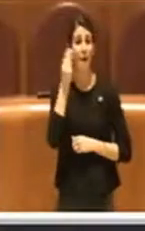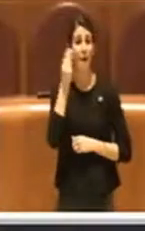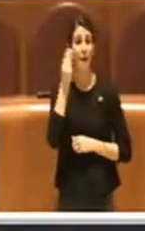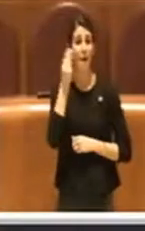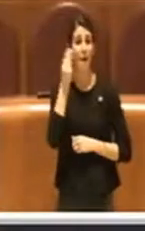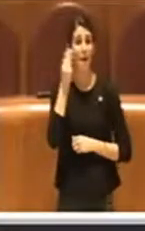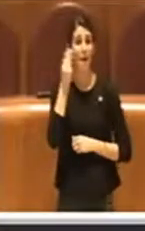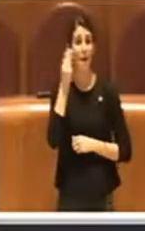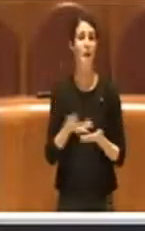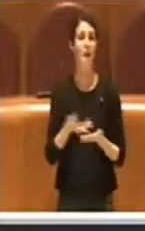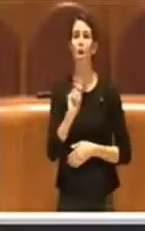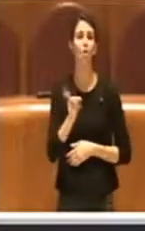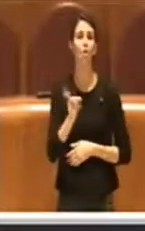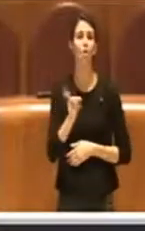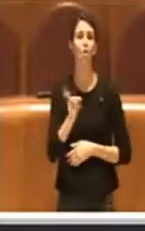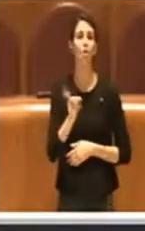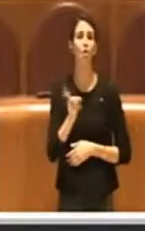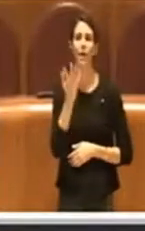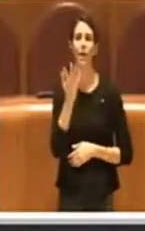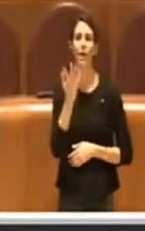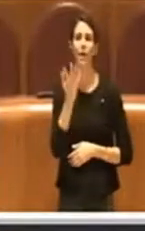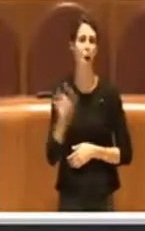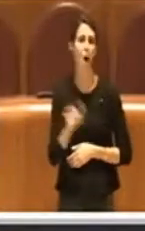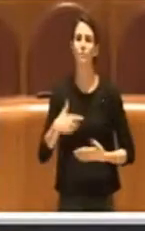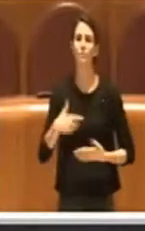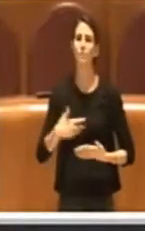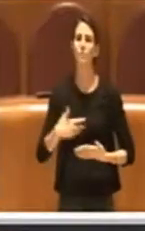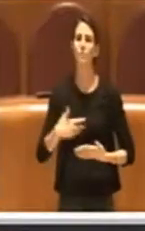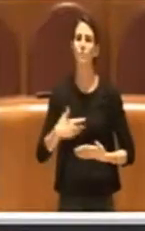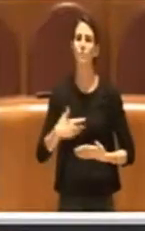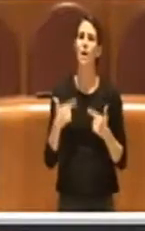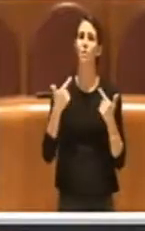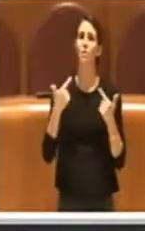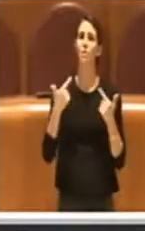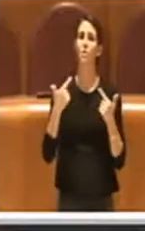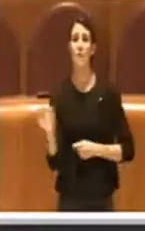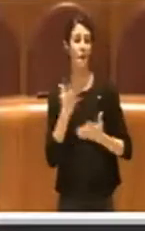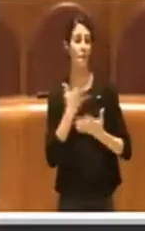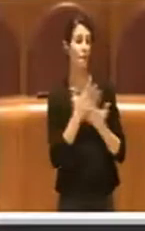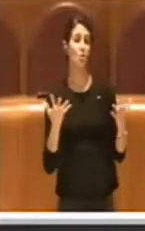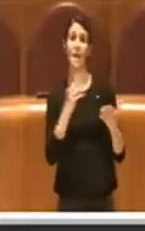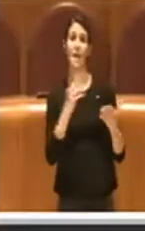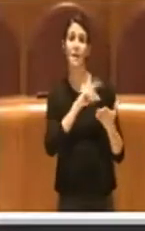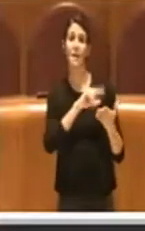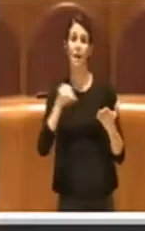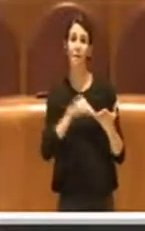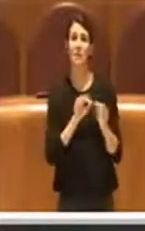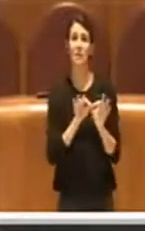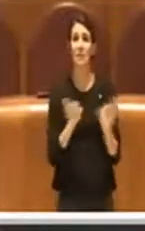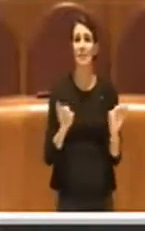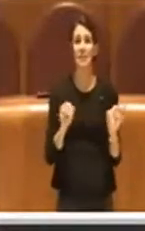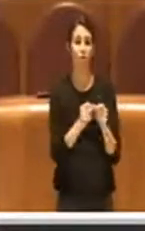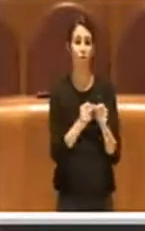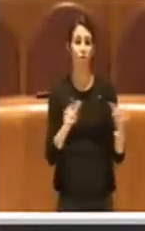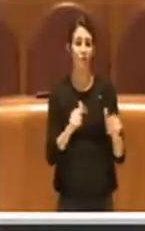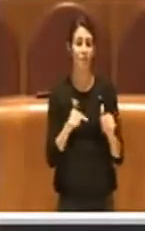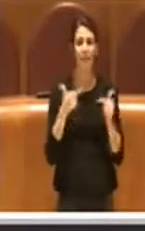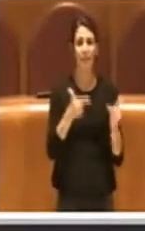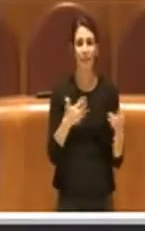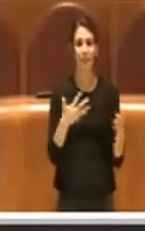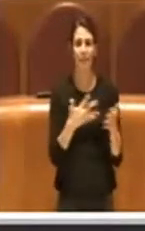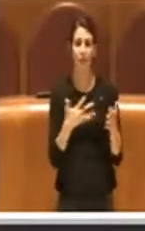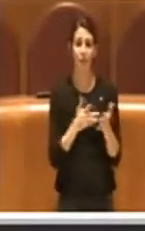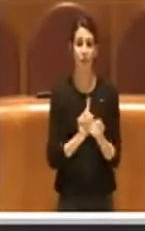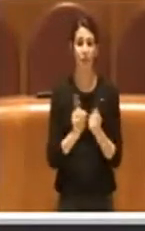questo chiarire, se la maggioranza non vota crea delle difficoltà alla città però noi che siamo opposizione